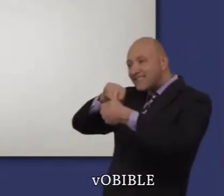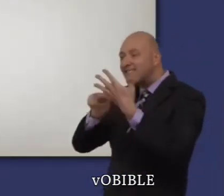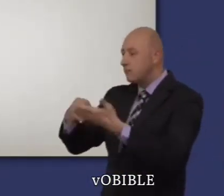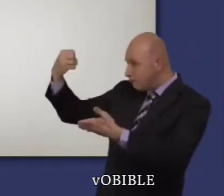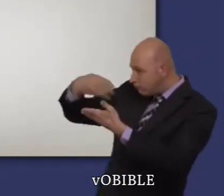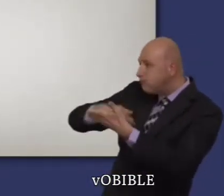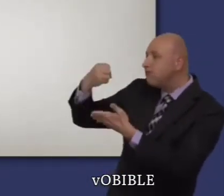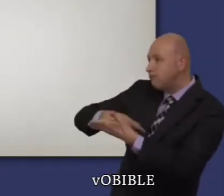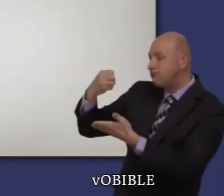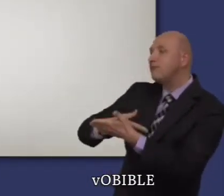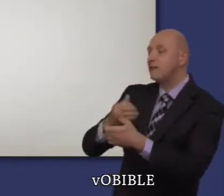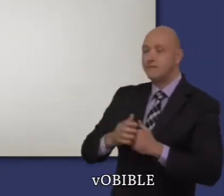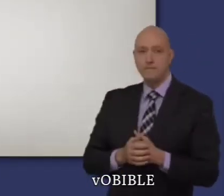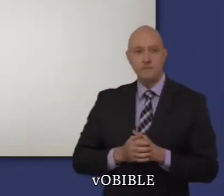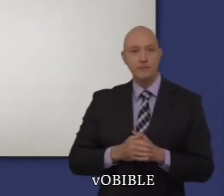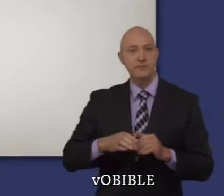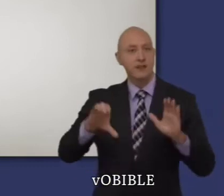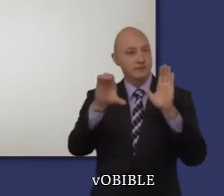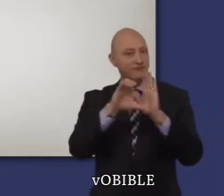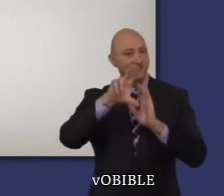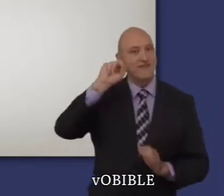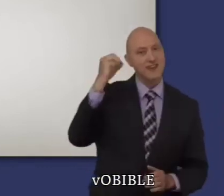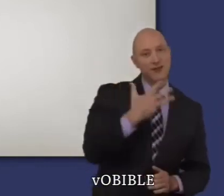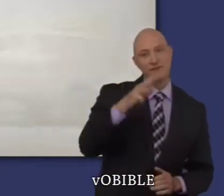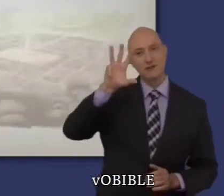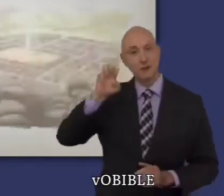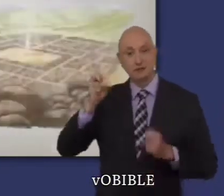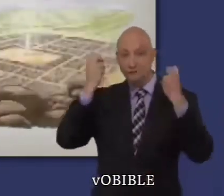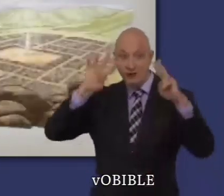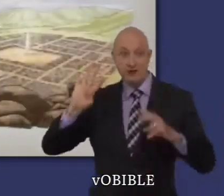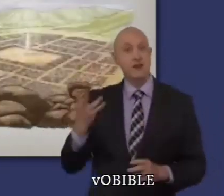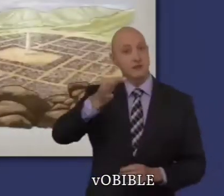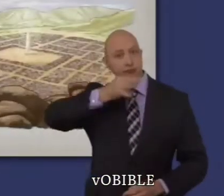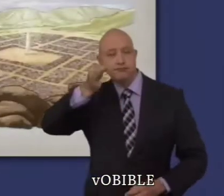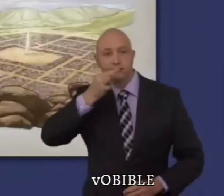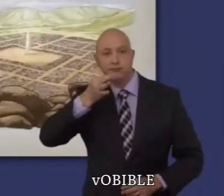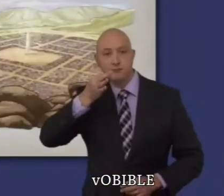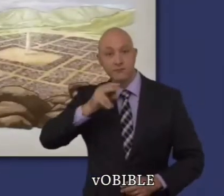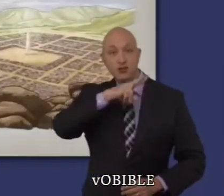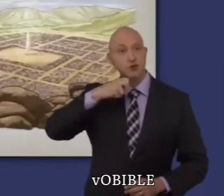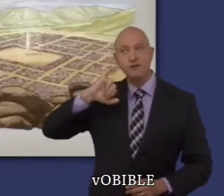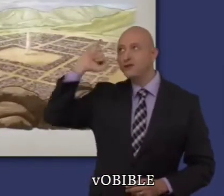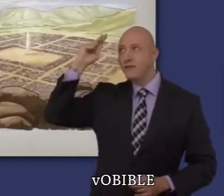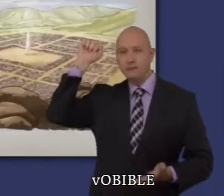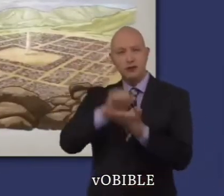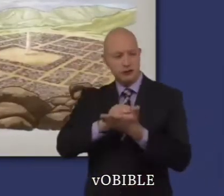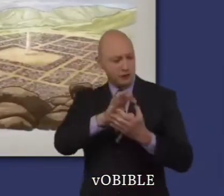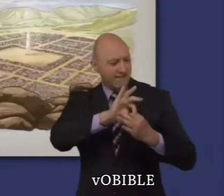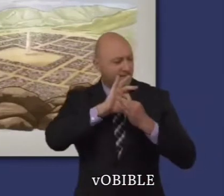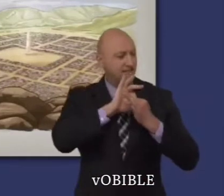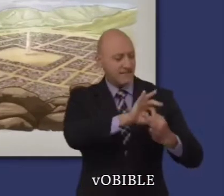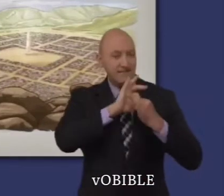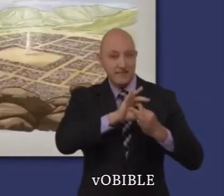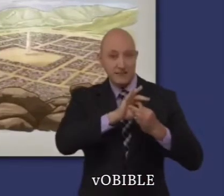Les chapitres 29 et 30 contiennent le quatrième discours de Moïse dans lequel il conclut une alliance avec le peuple et leur dit